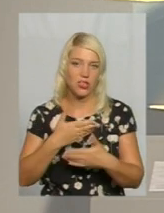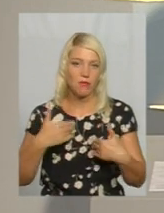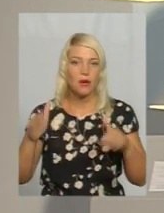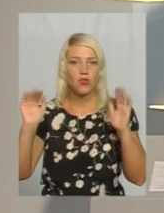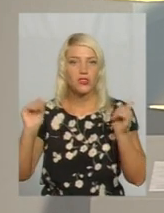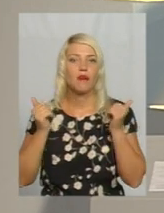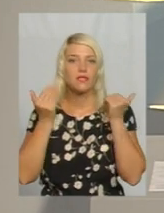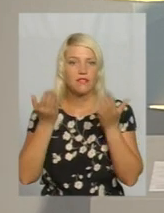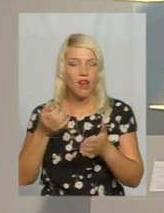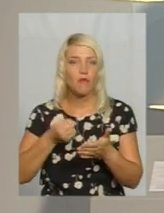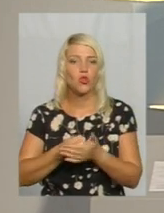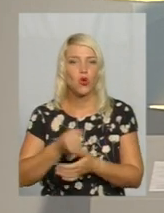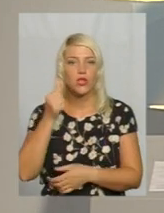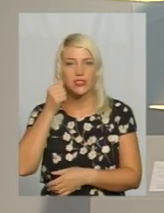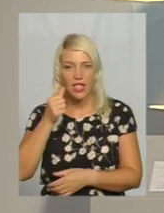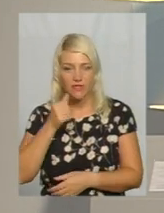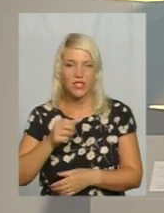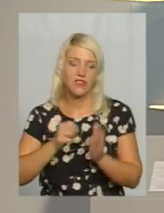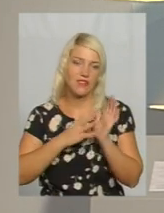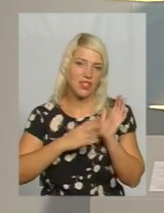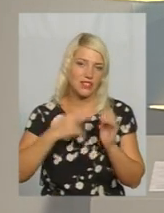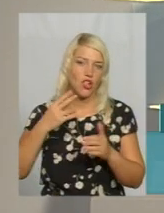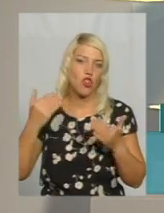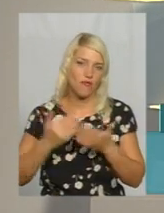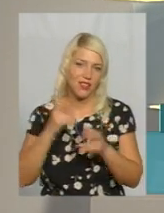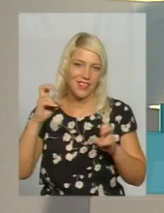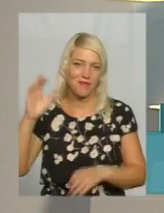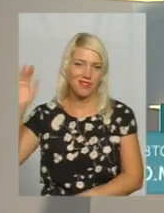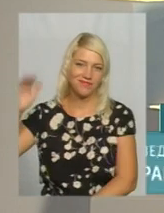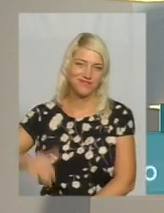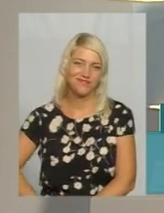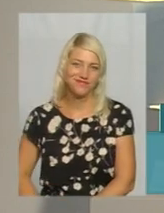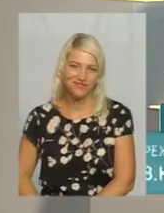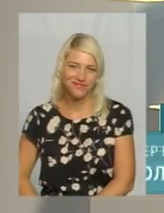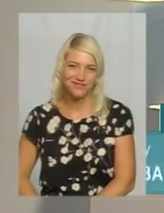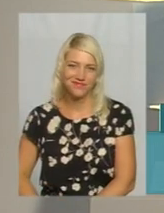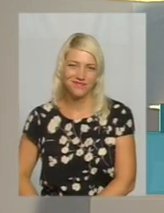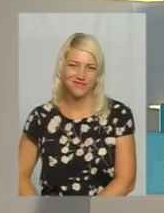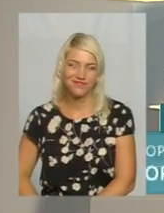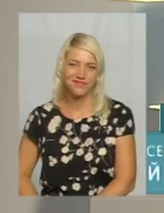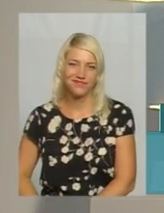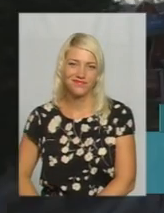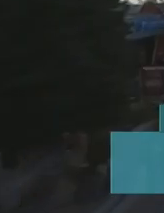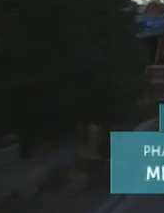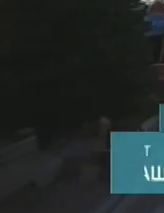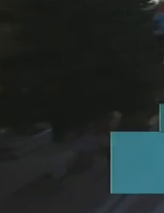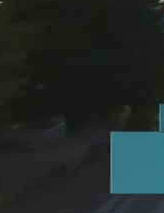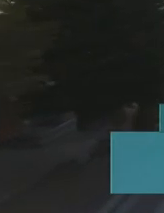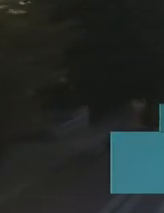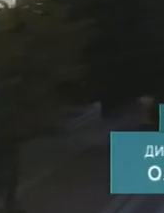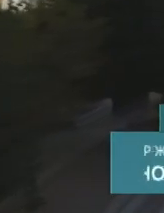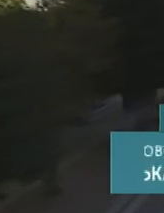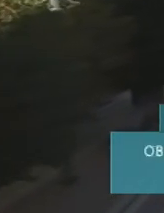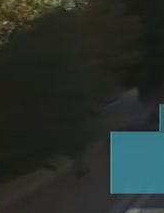прощаємося до завтра о 19.20 з новою темою дня зустрінемося. До зустрічі! Дякую!